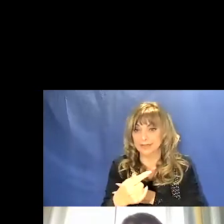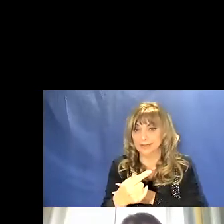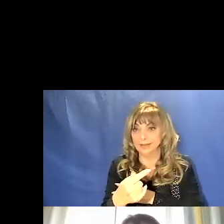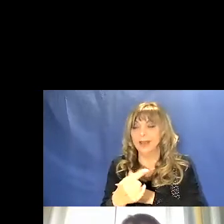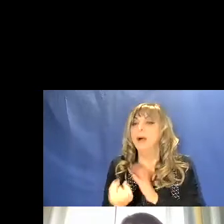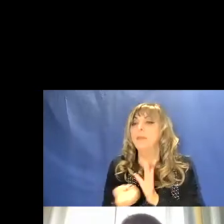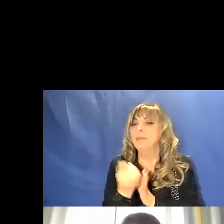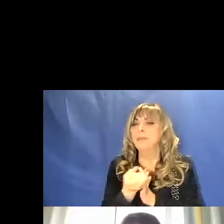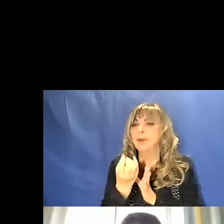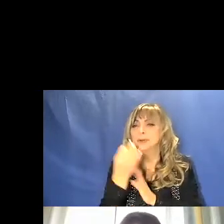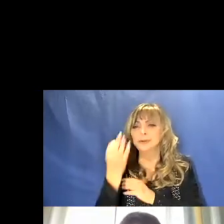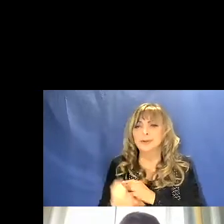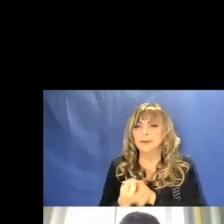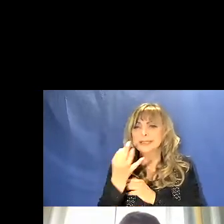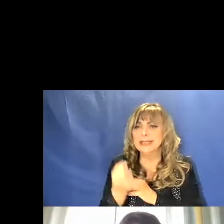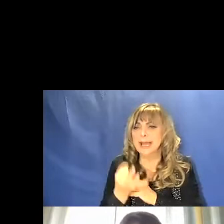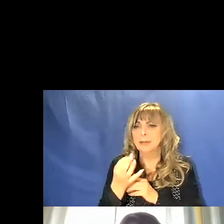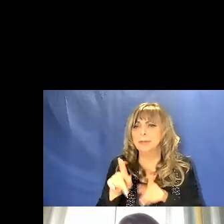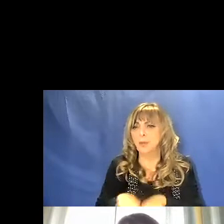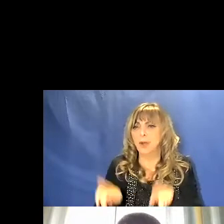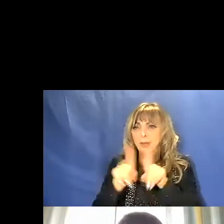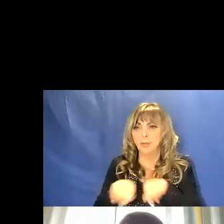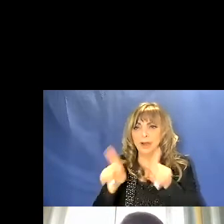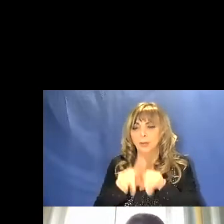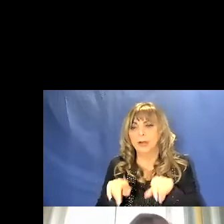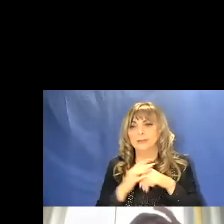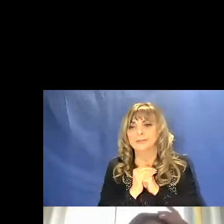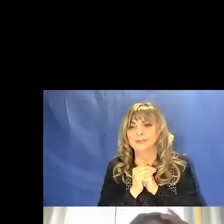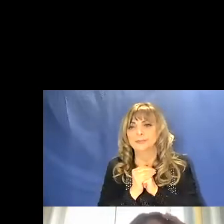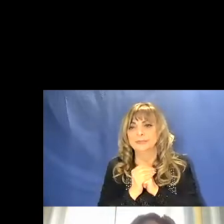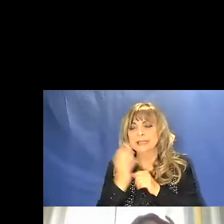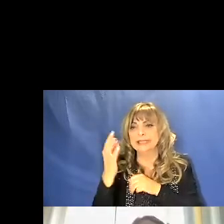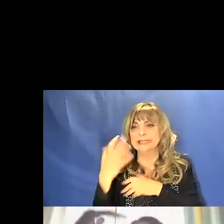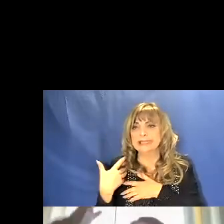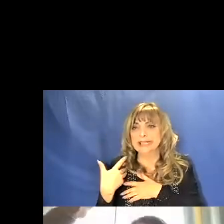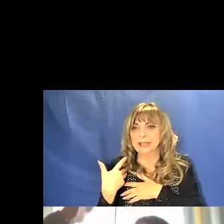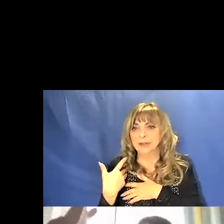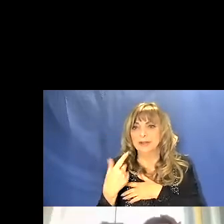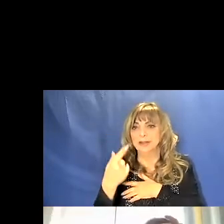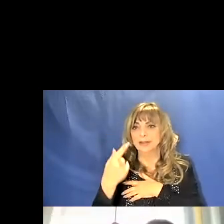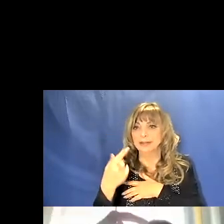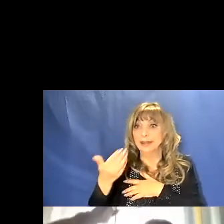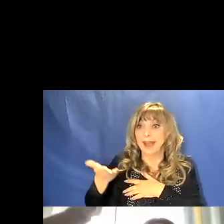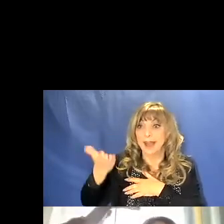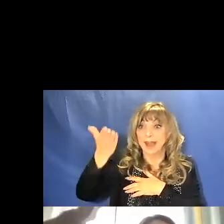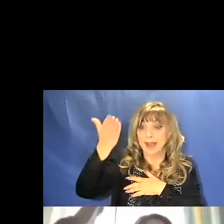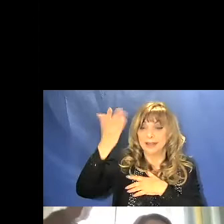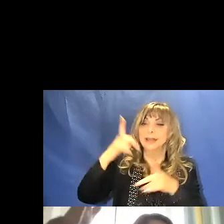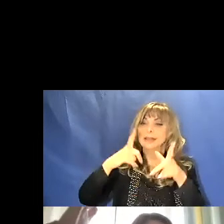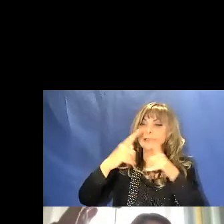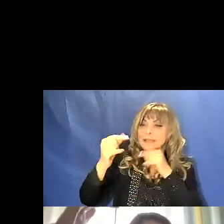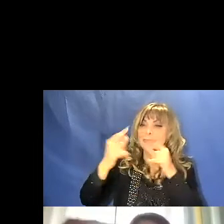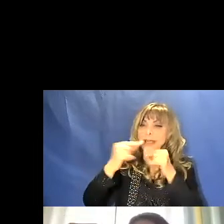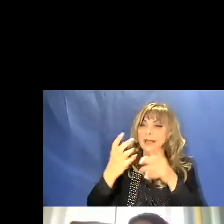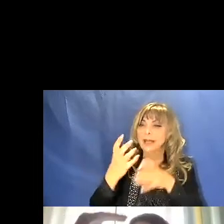prodotto sempre costante. Quindi, se vado a T alte, quindi stelle molto